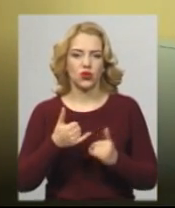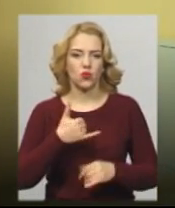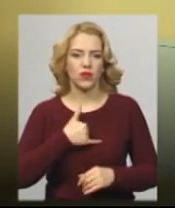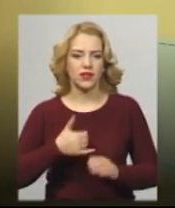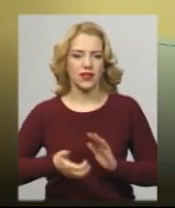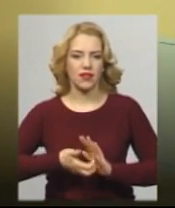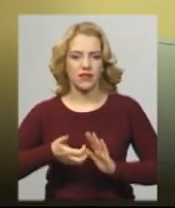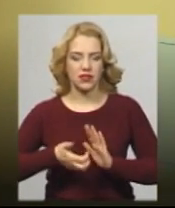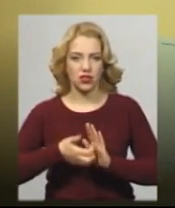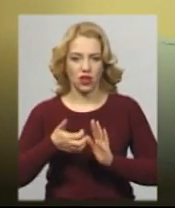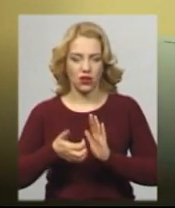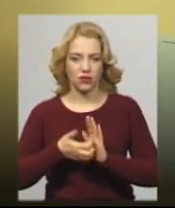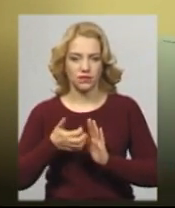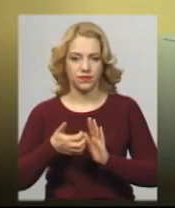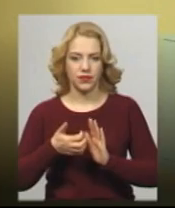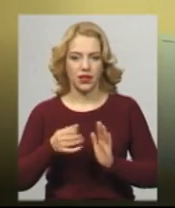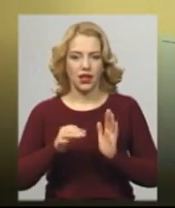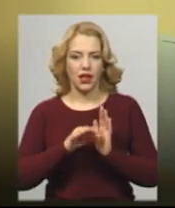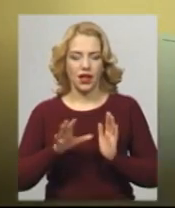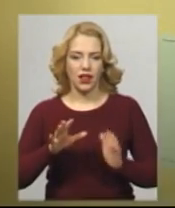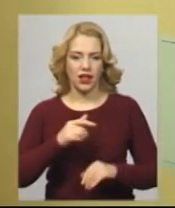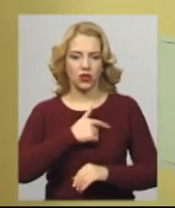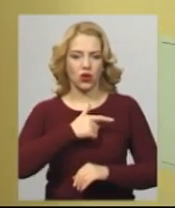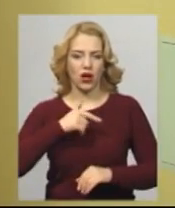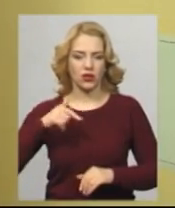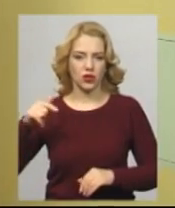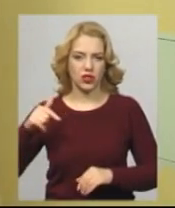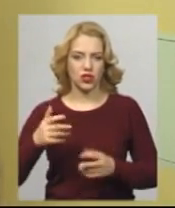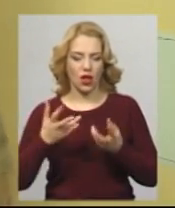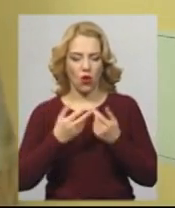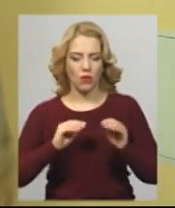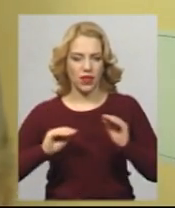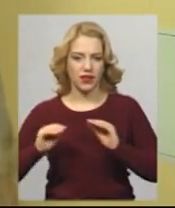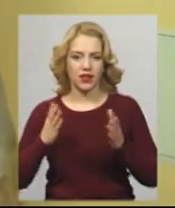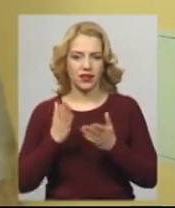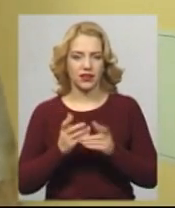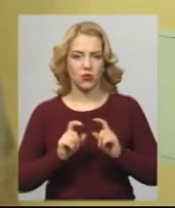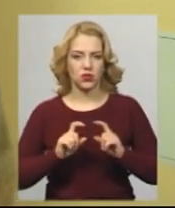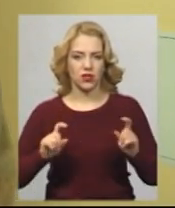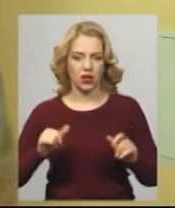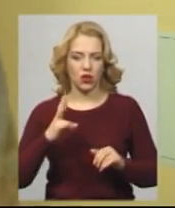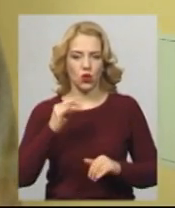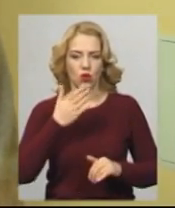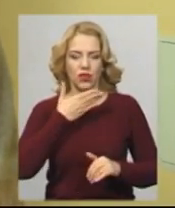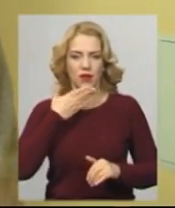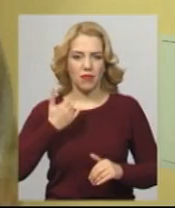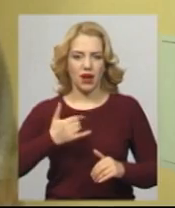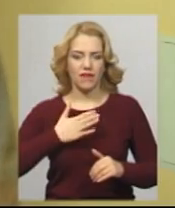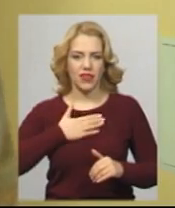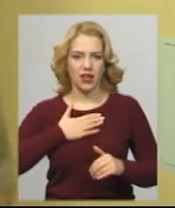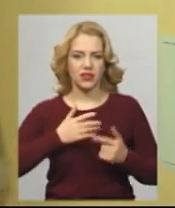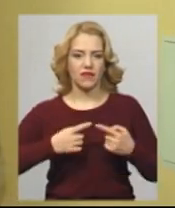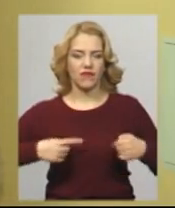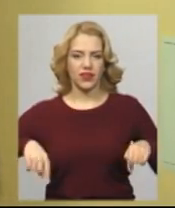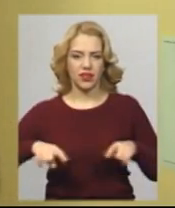електрокардіографічного обладнання, яке є в закладі, але його немає в нас у відділенні. І сьогодні